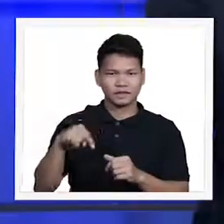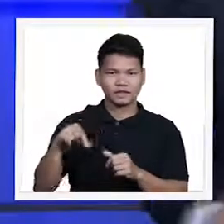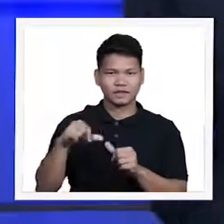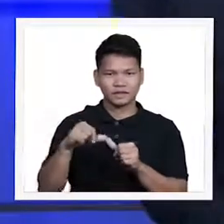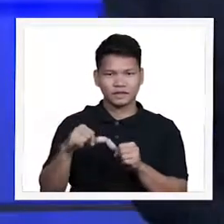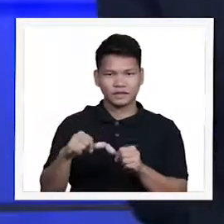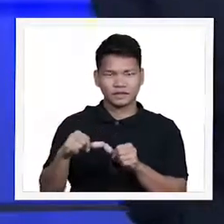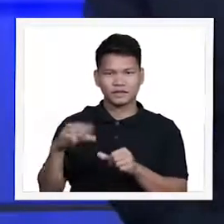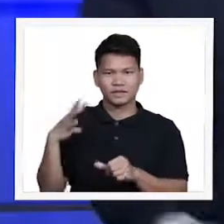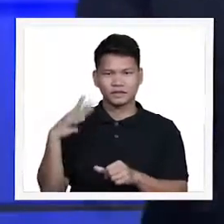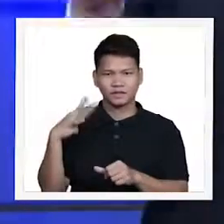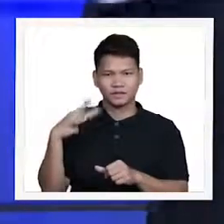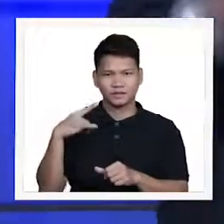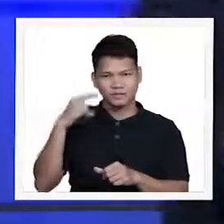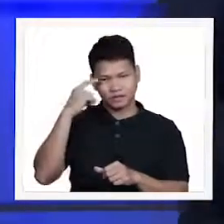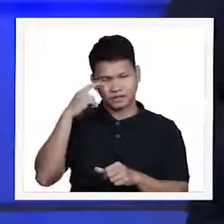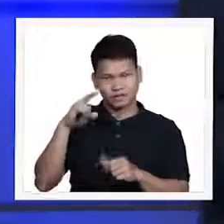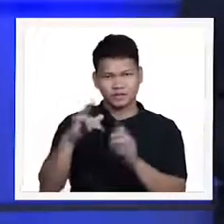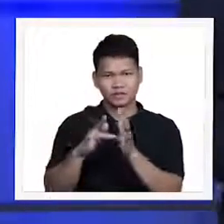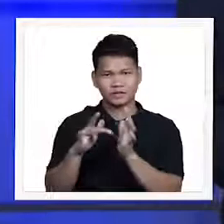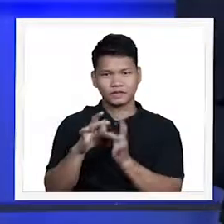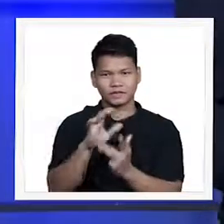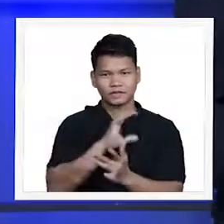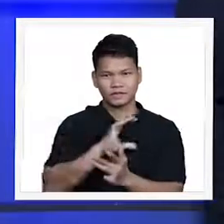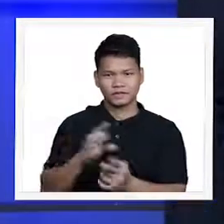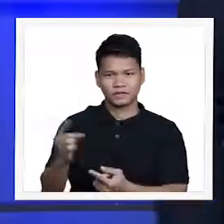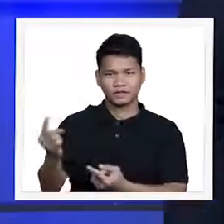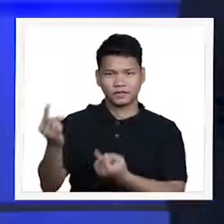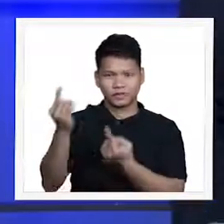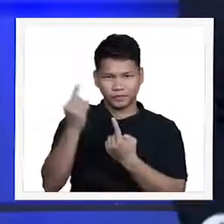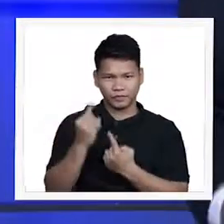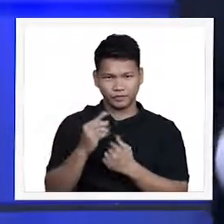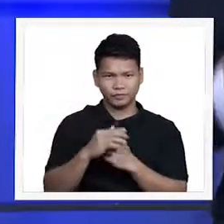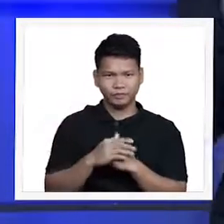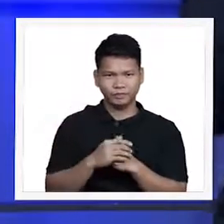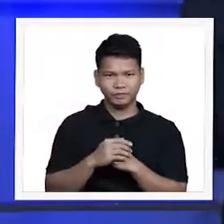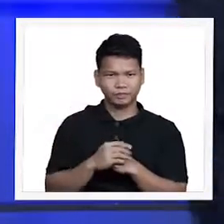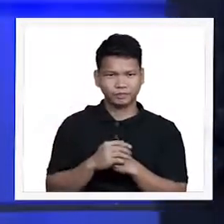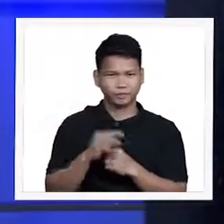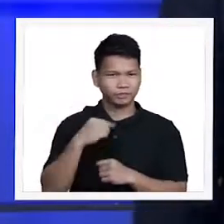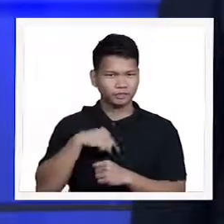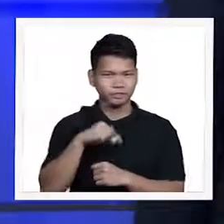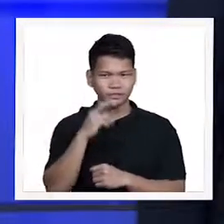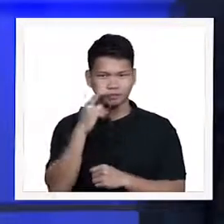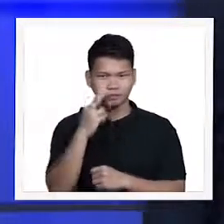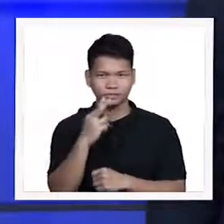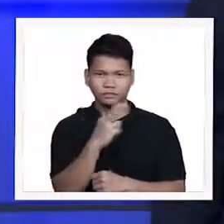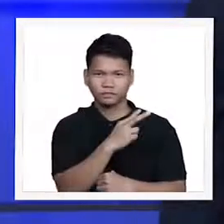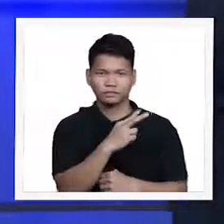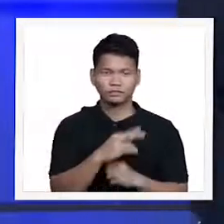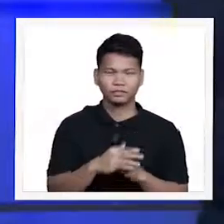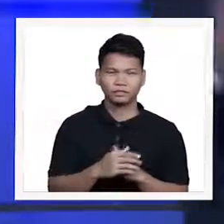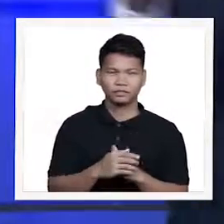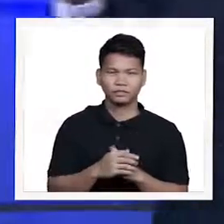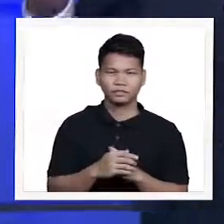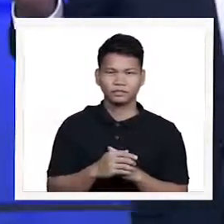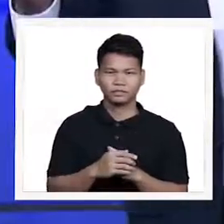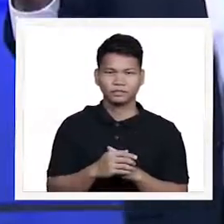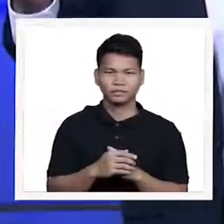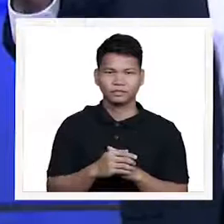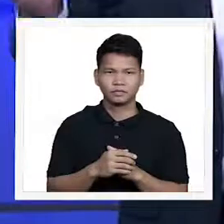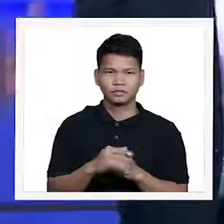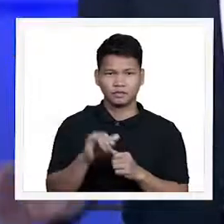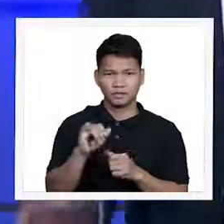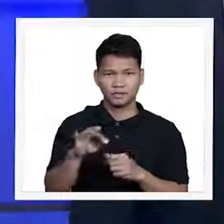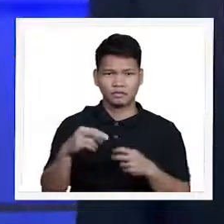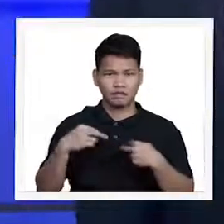naghihihintay sa pagbalik ng ating Panginoon. Kung titignan po natin, siguro ang isang